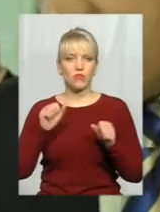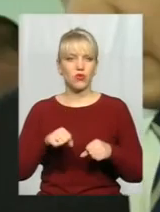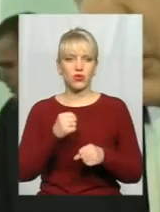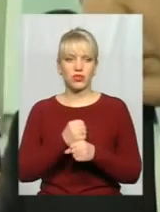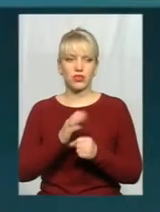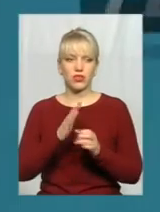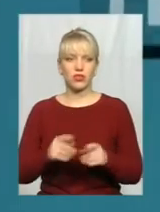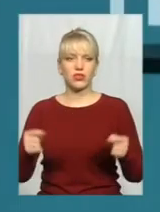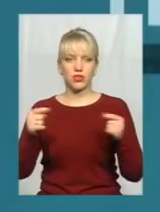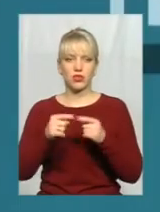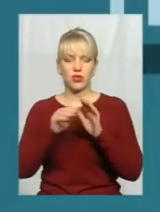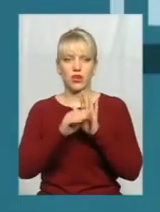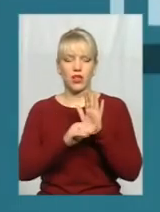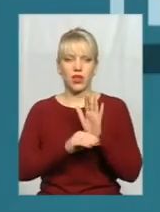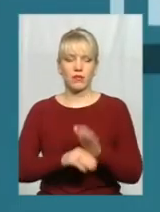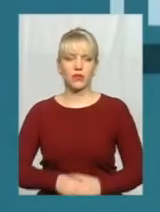згідно регламенту.